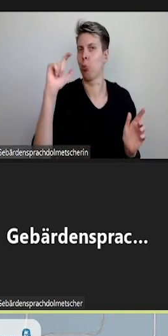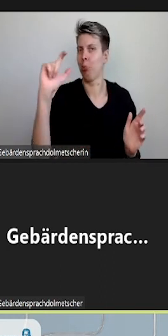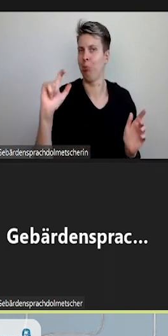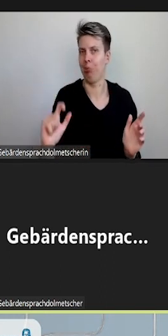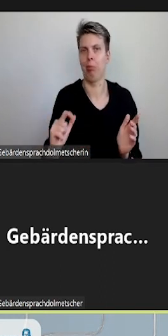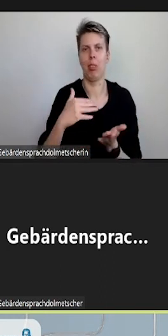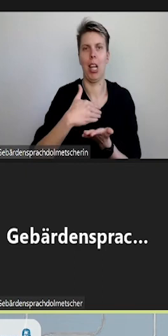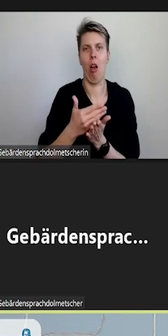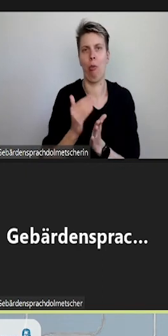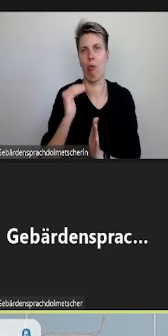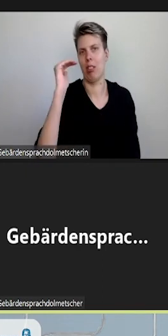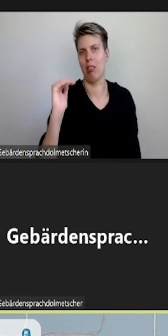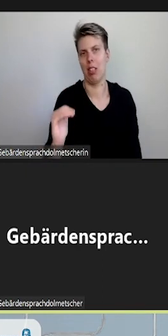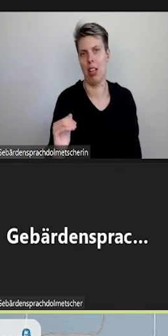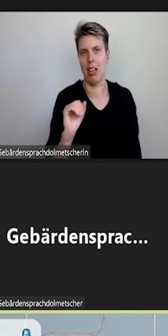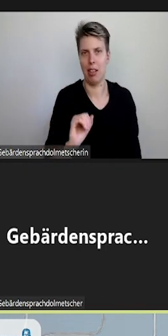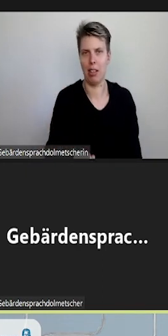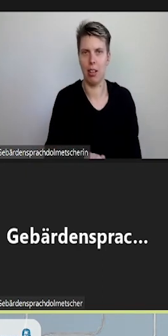aufgelistet.